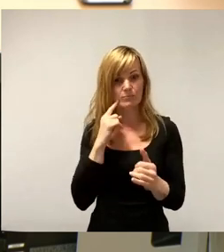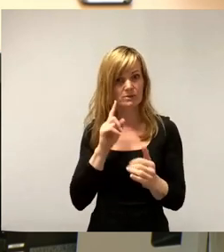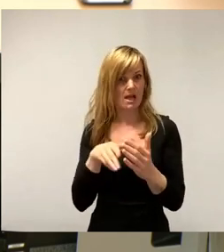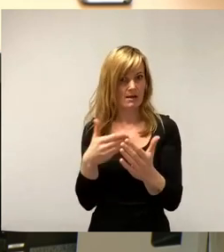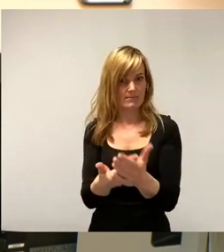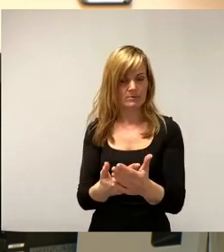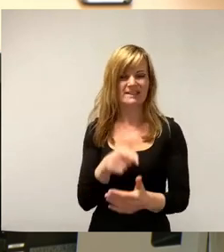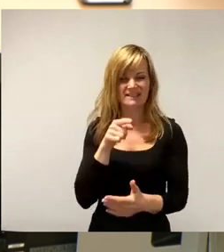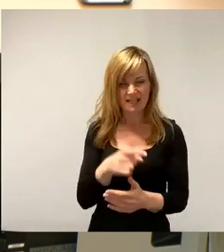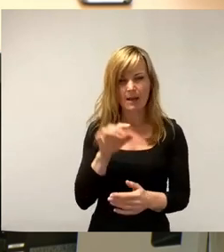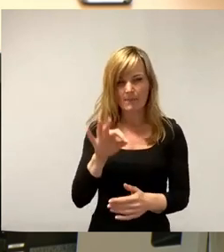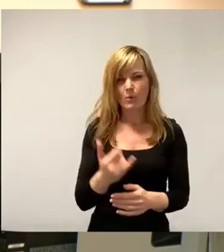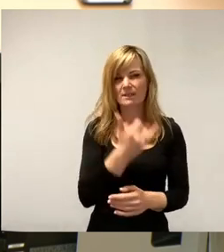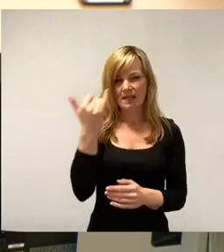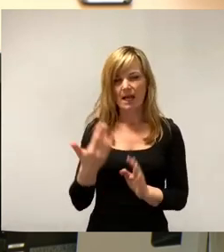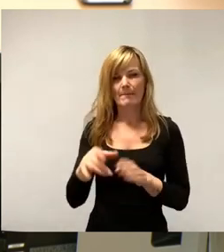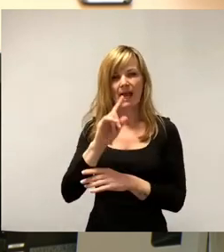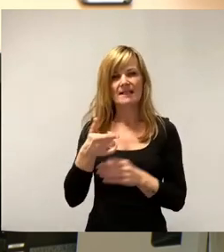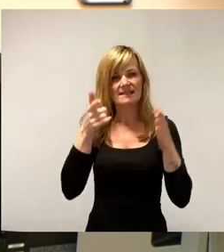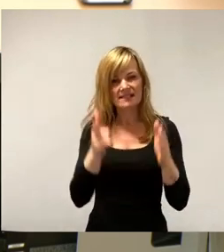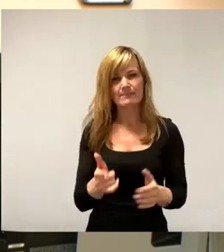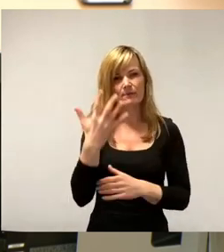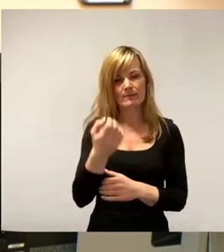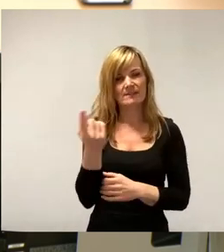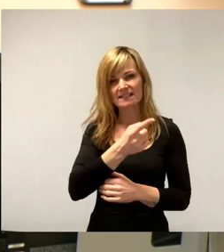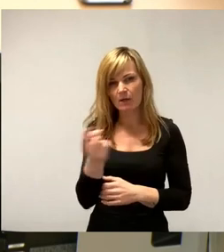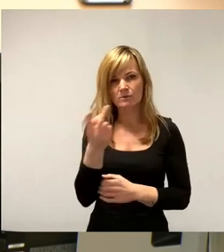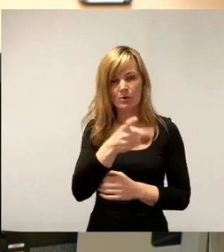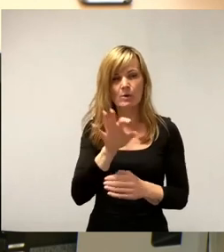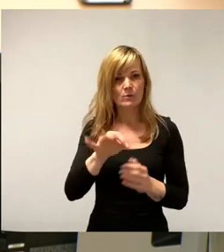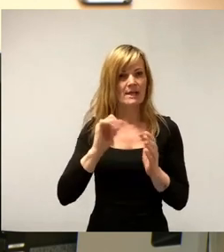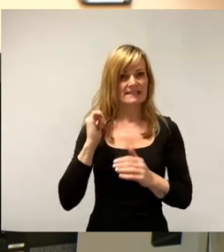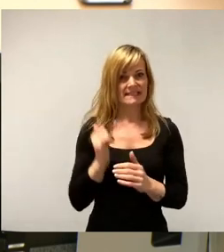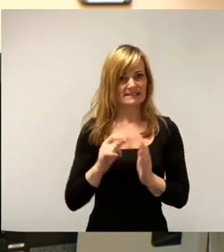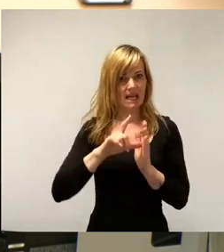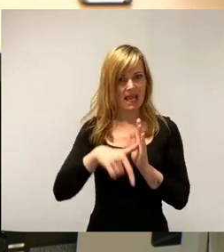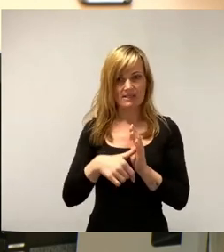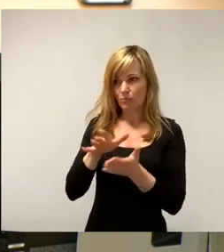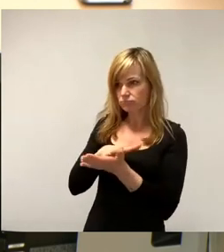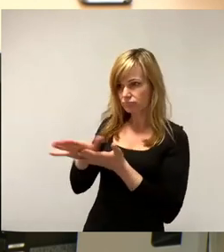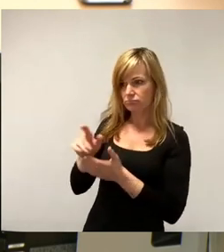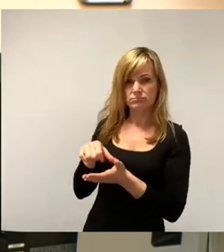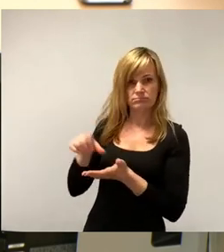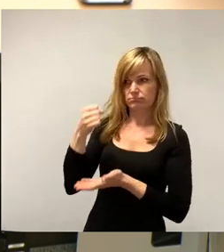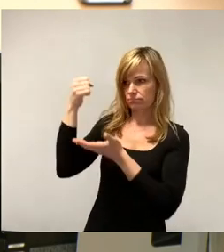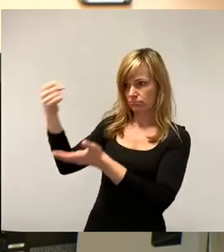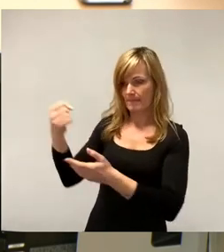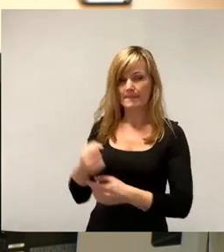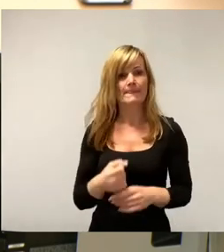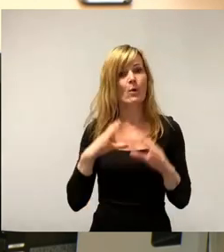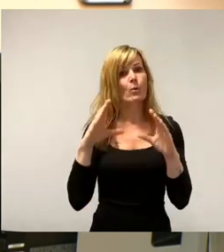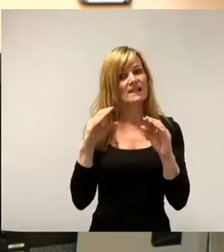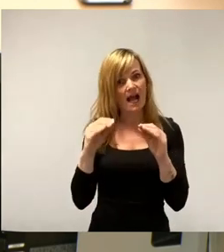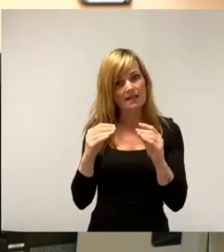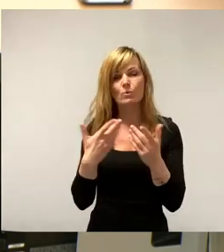mehr als 750.000 Euro nur für den Dienstleister benötigt. Zusätzliche Unterhaltung der Ausleihpunkte und